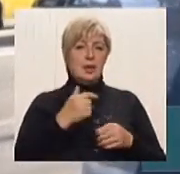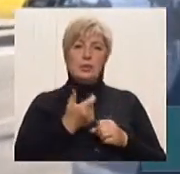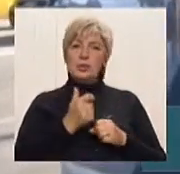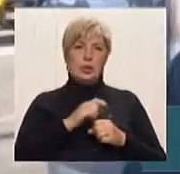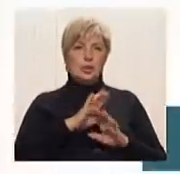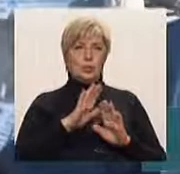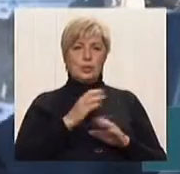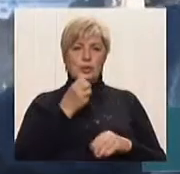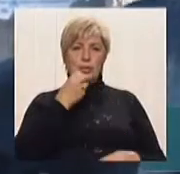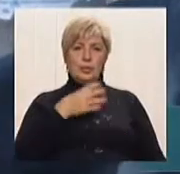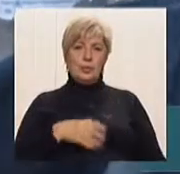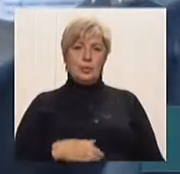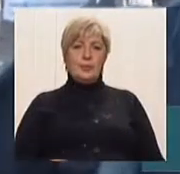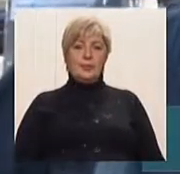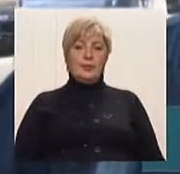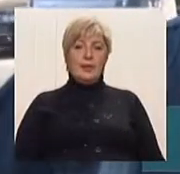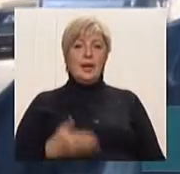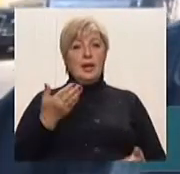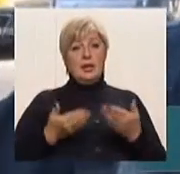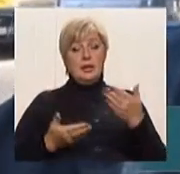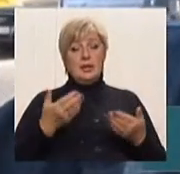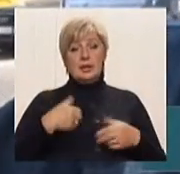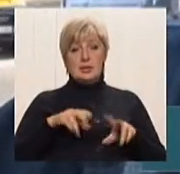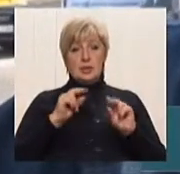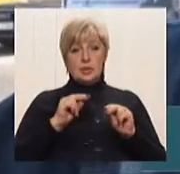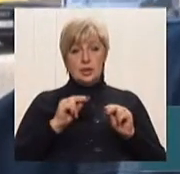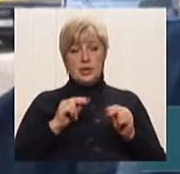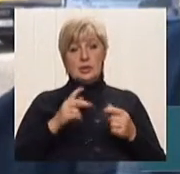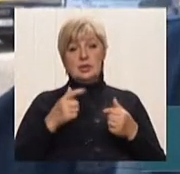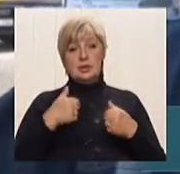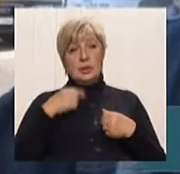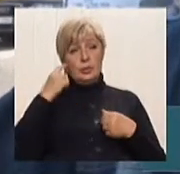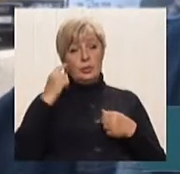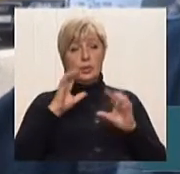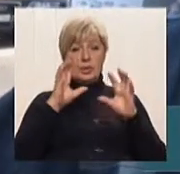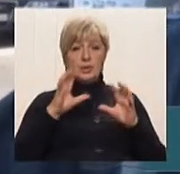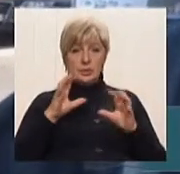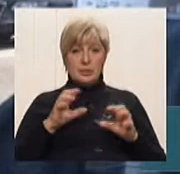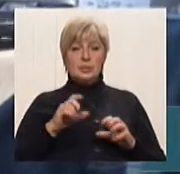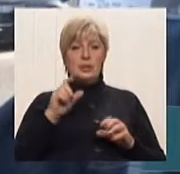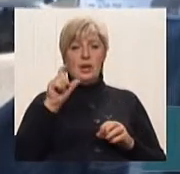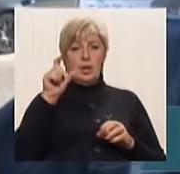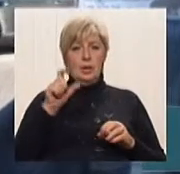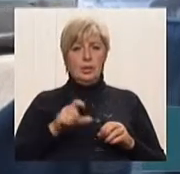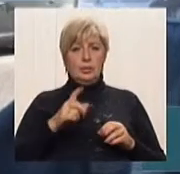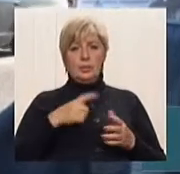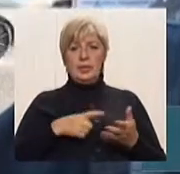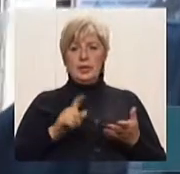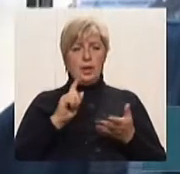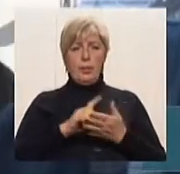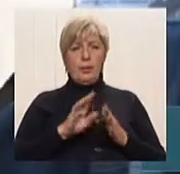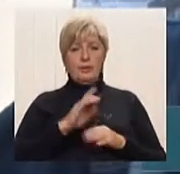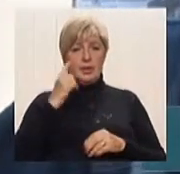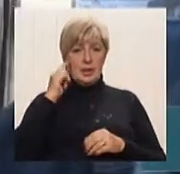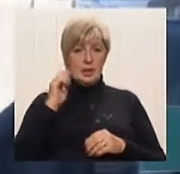добре знаю, на певно. Ну, якщо чесно, я думаю, що, в принципі, Конституцію всю людина не повинна знати.